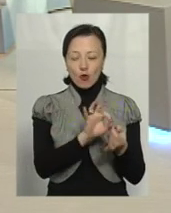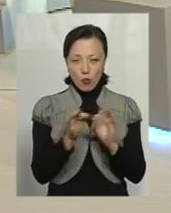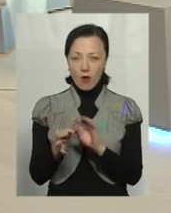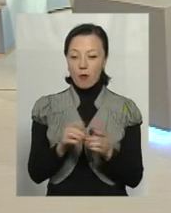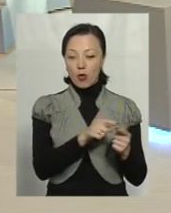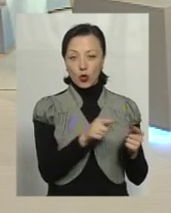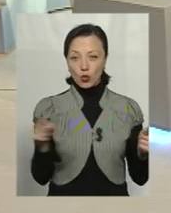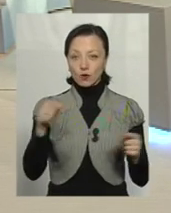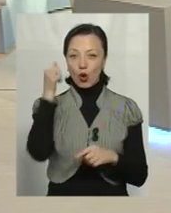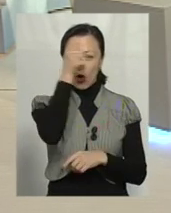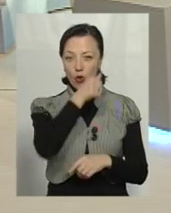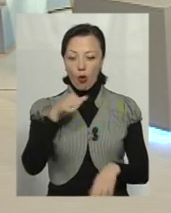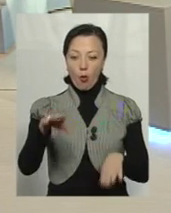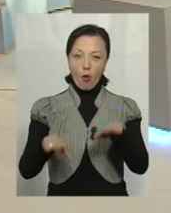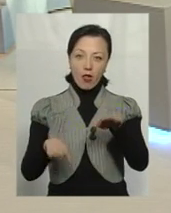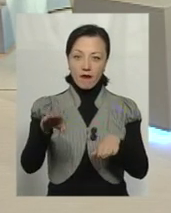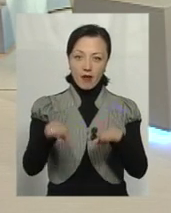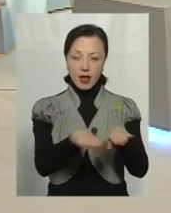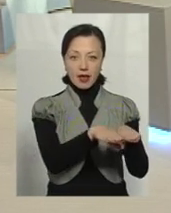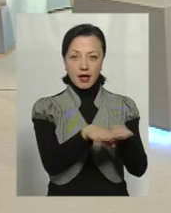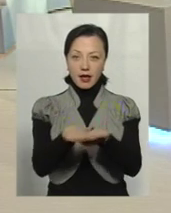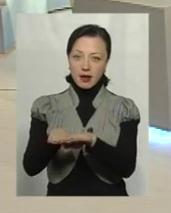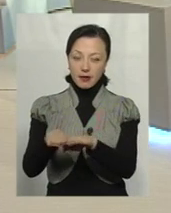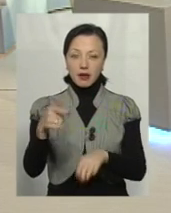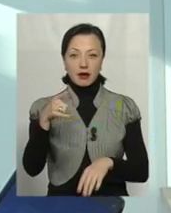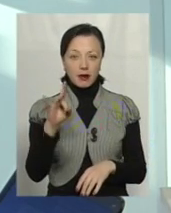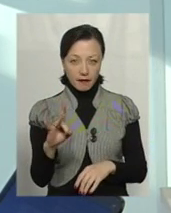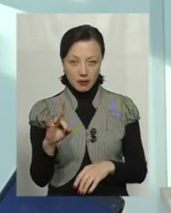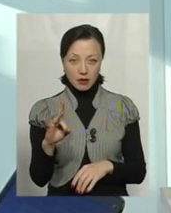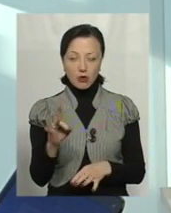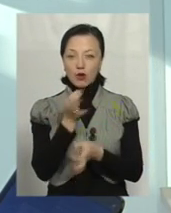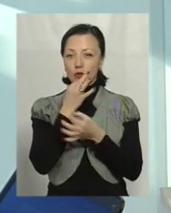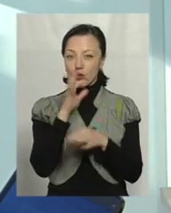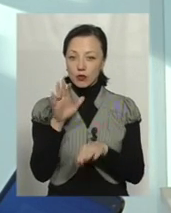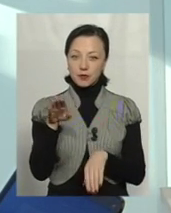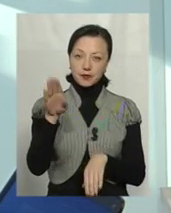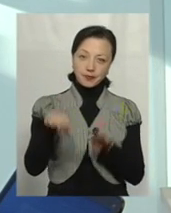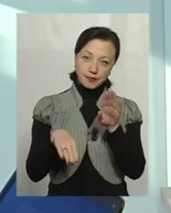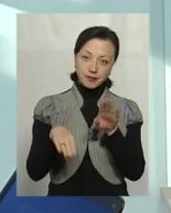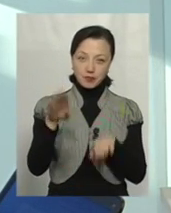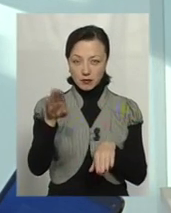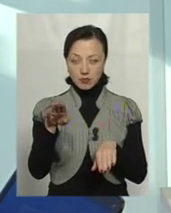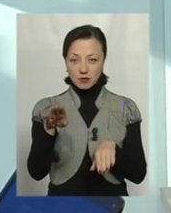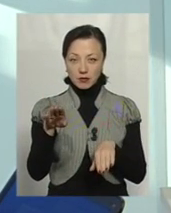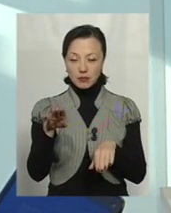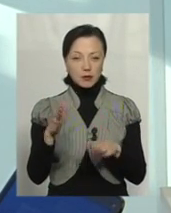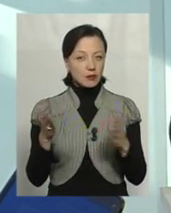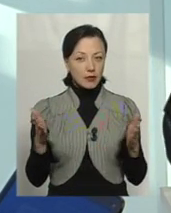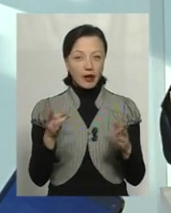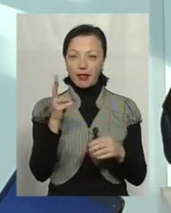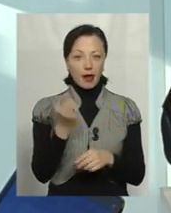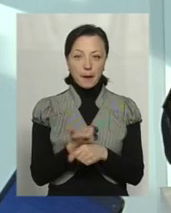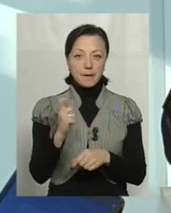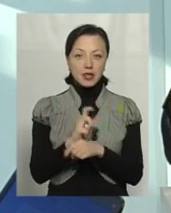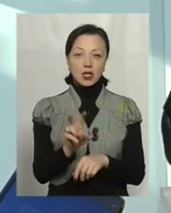фінансового року коливання курсу національної грошової одиниці в будь-яку сторону, девальвація чи ревальвація, не